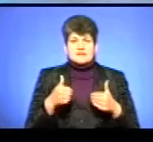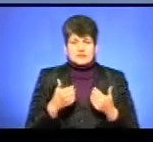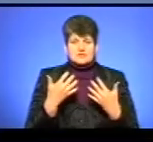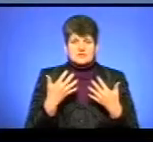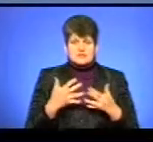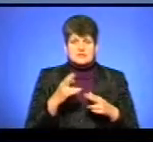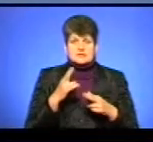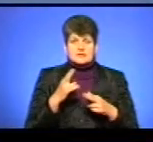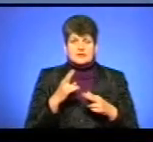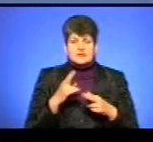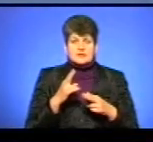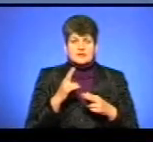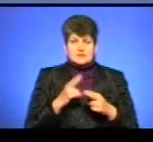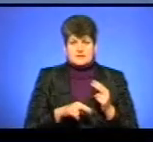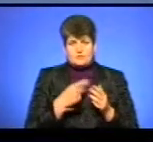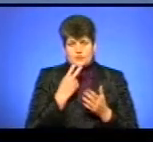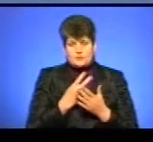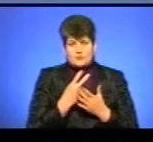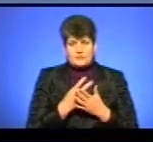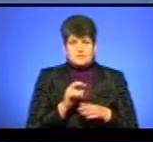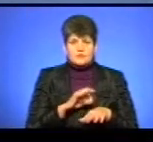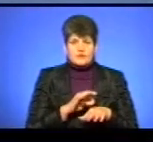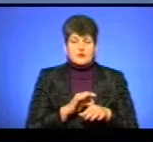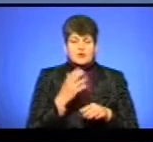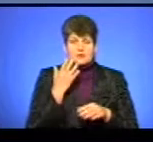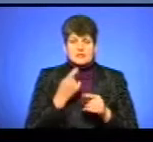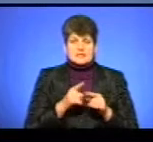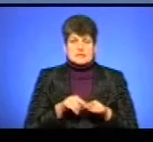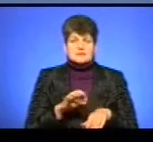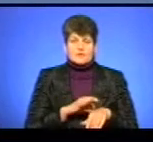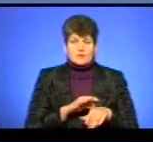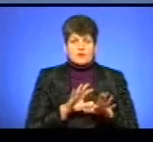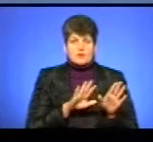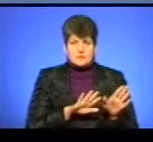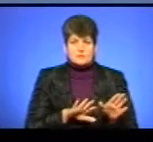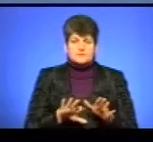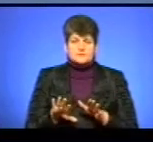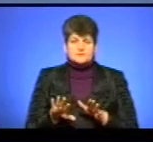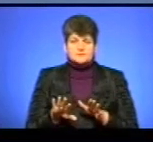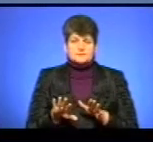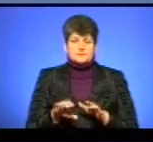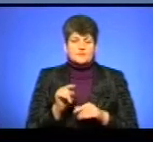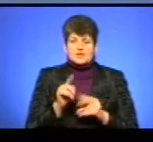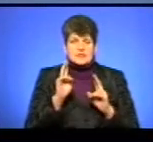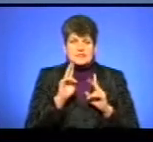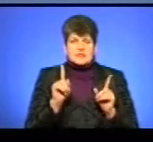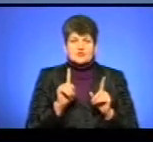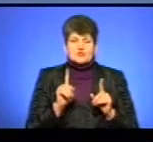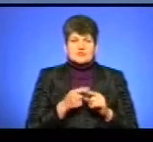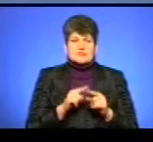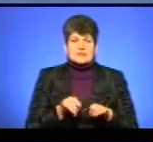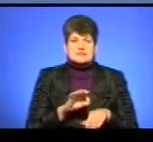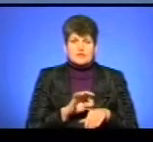з клінічними проявами захворювання. І коли це захворювання протікає, скажімо, вони не знають, що навіть це